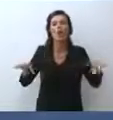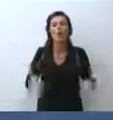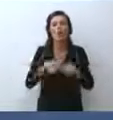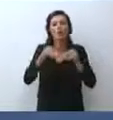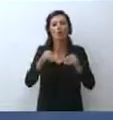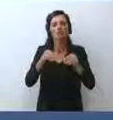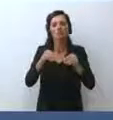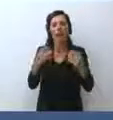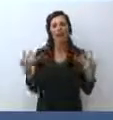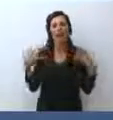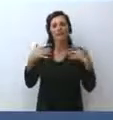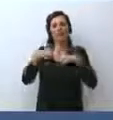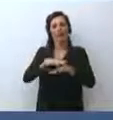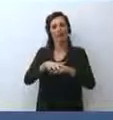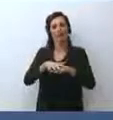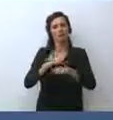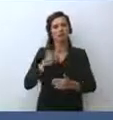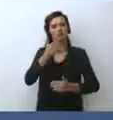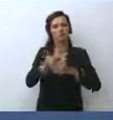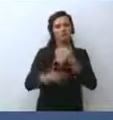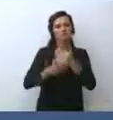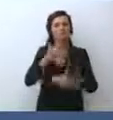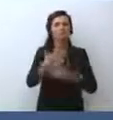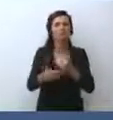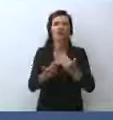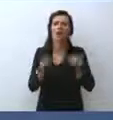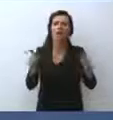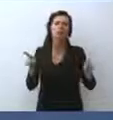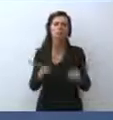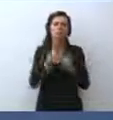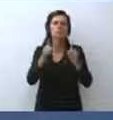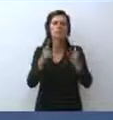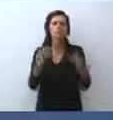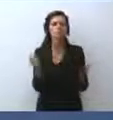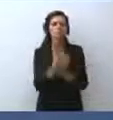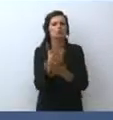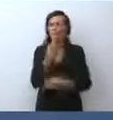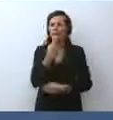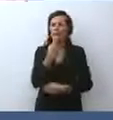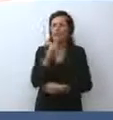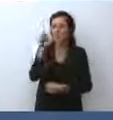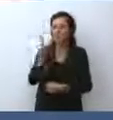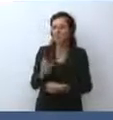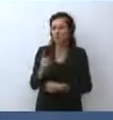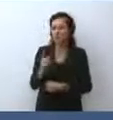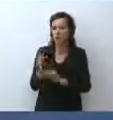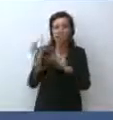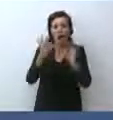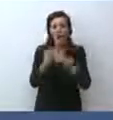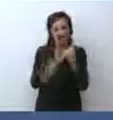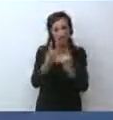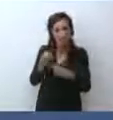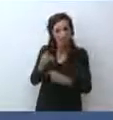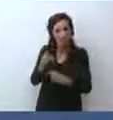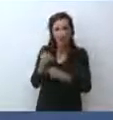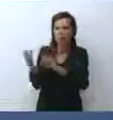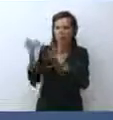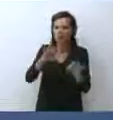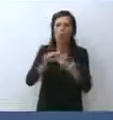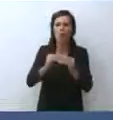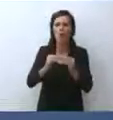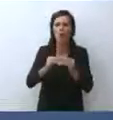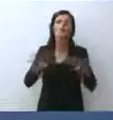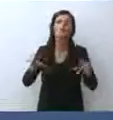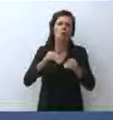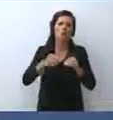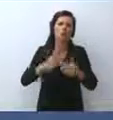come si fa nei casi di coloro che sono arrivati a quello stadio. Quindi in questo caso si